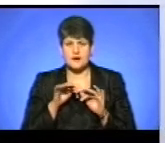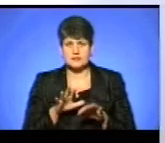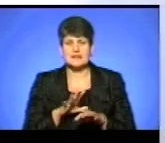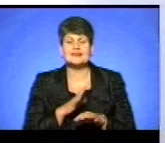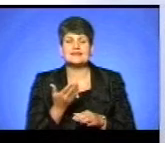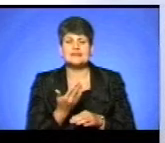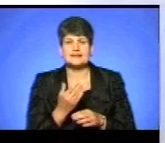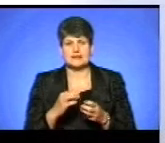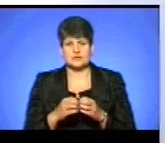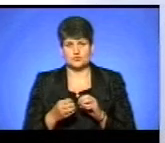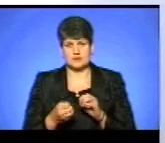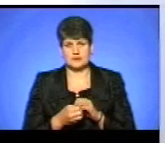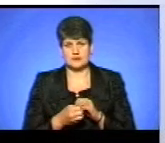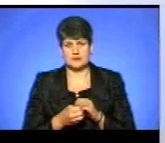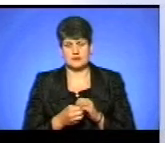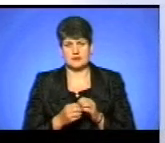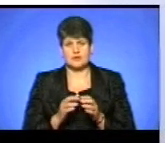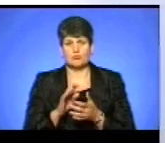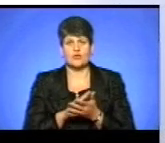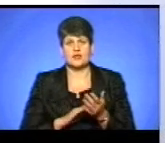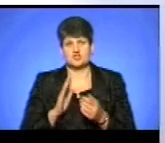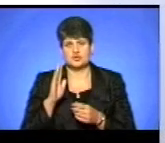результати і подальші дії.